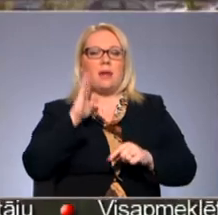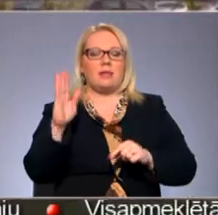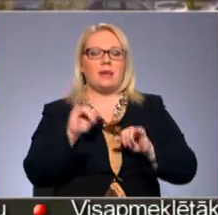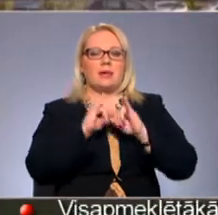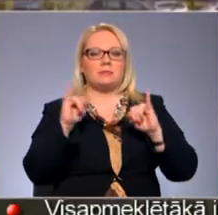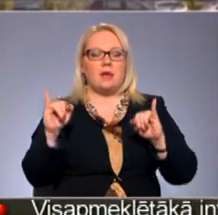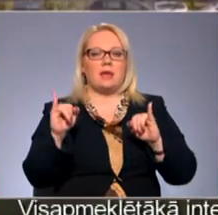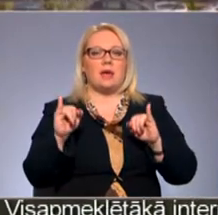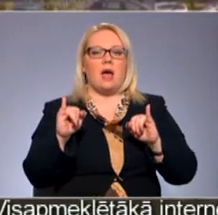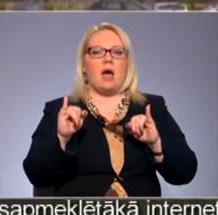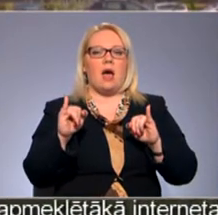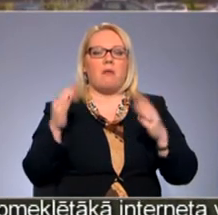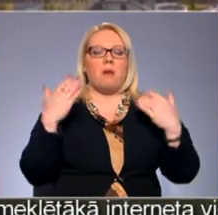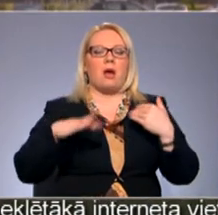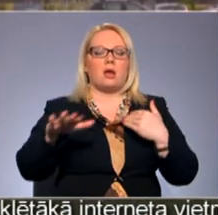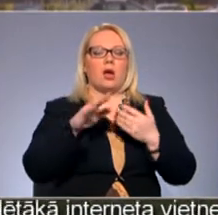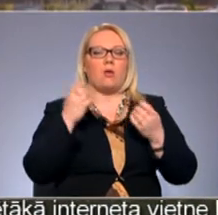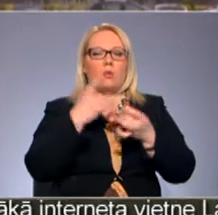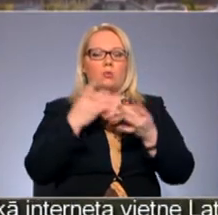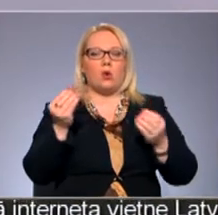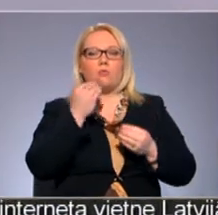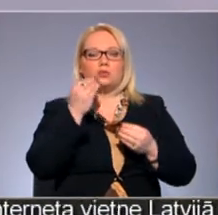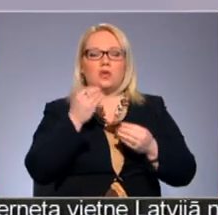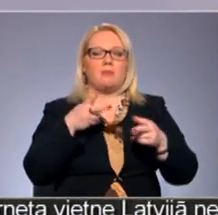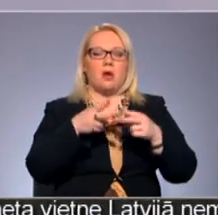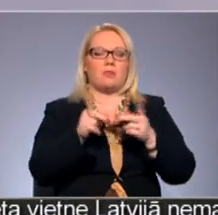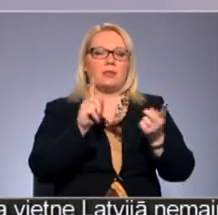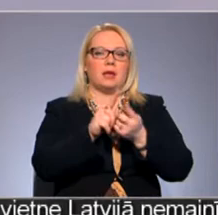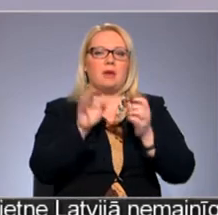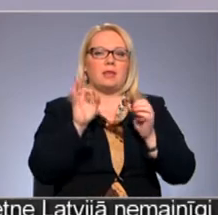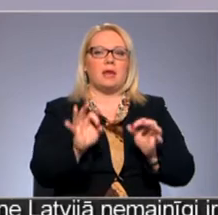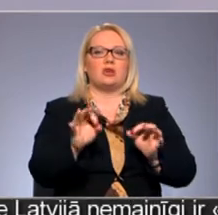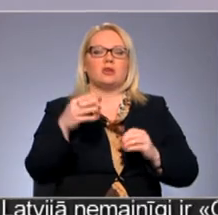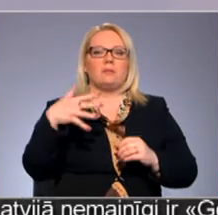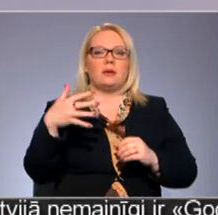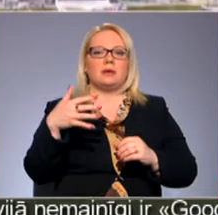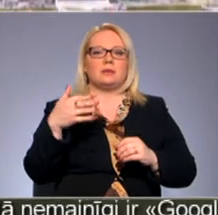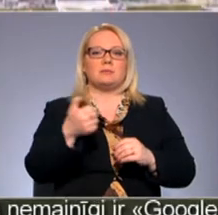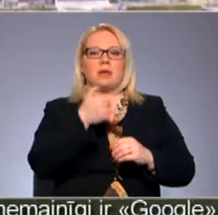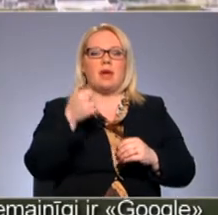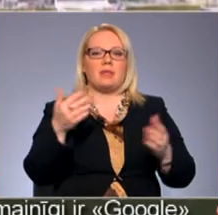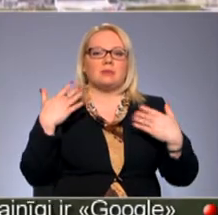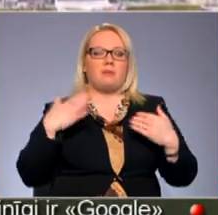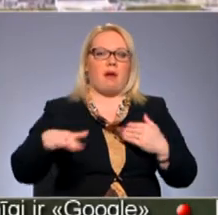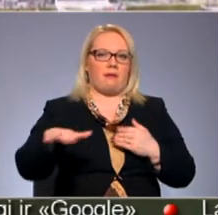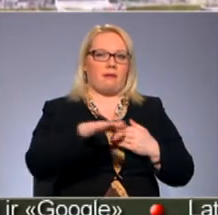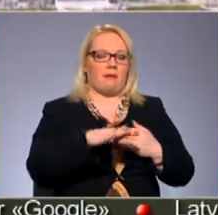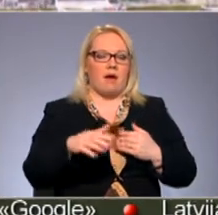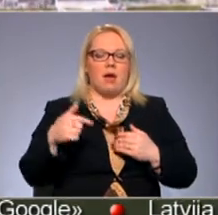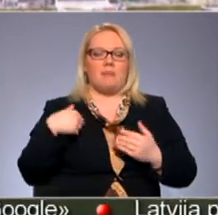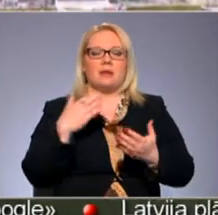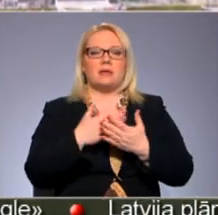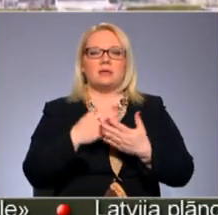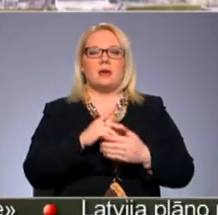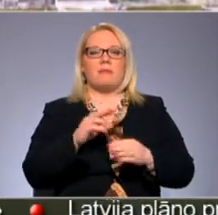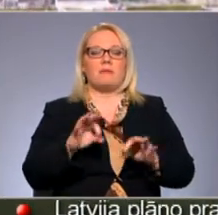izplatīta parku kultūra, pusdienu pārtraukumā sarunai tikāmies tieši 50 gadus parkā. Es kā tā uzturu, mēs neesam nekādi